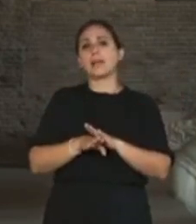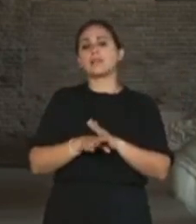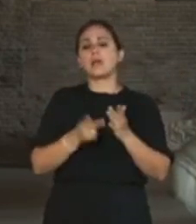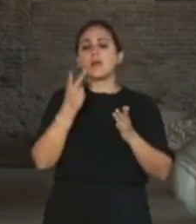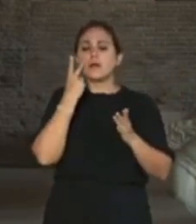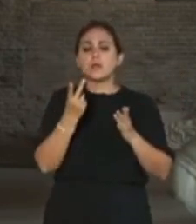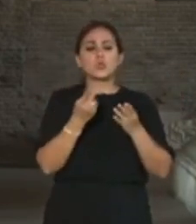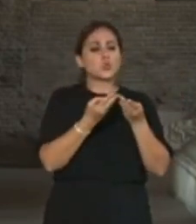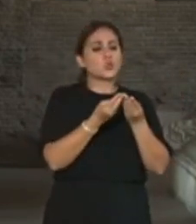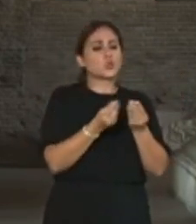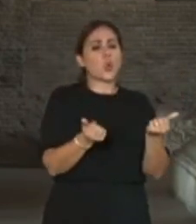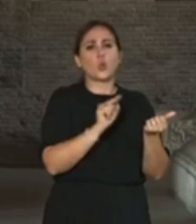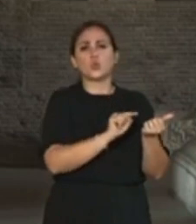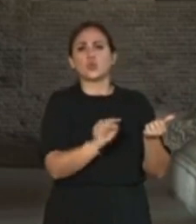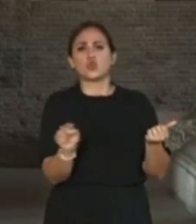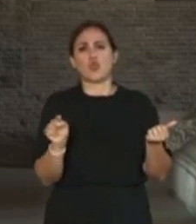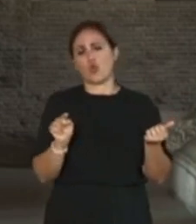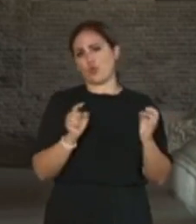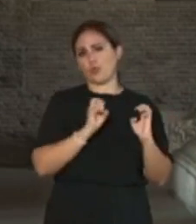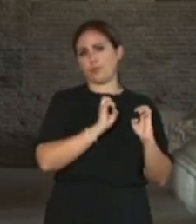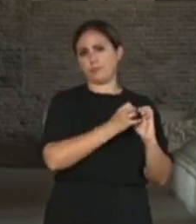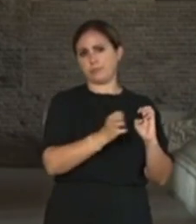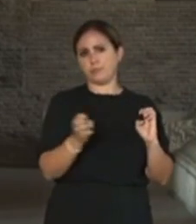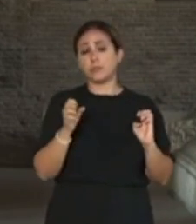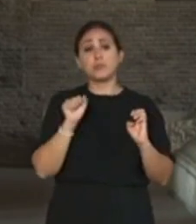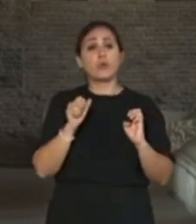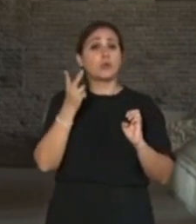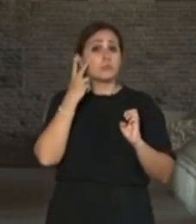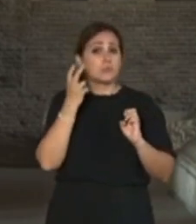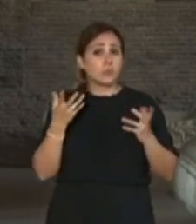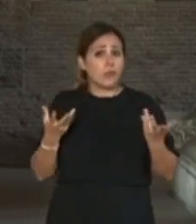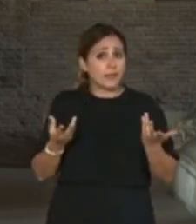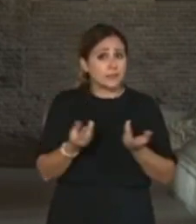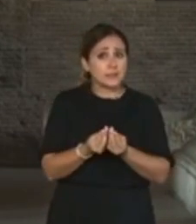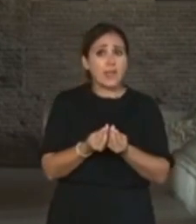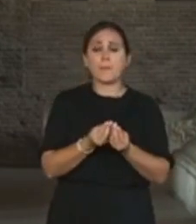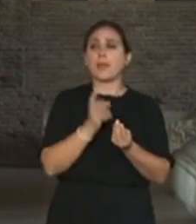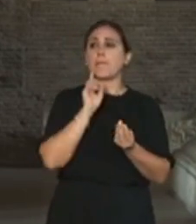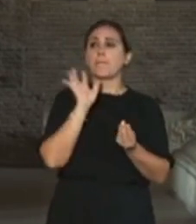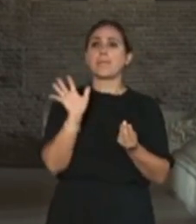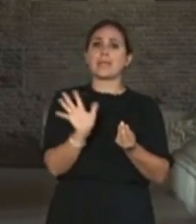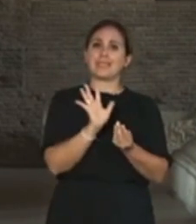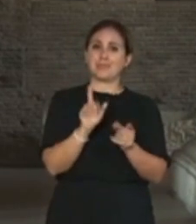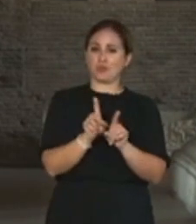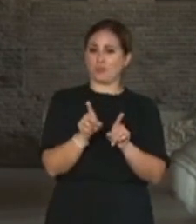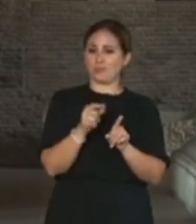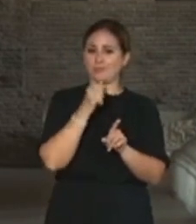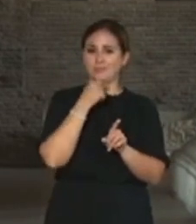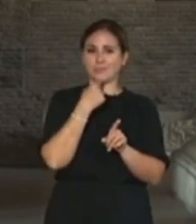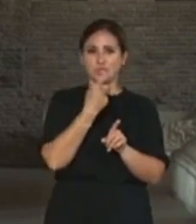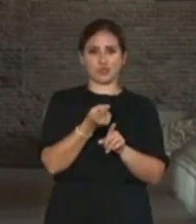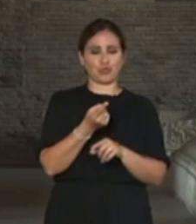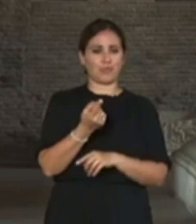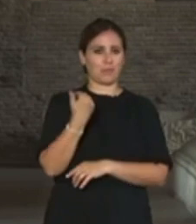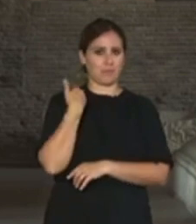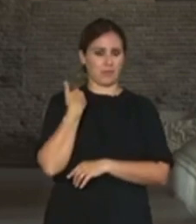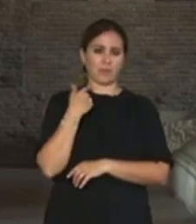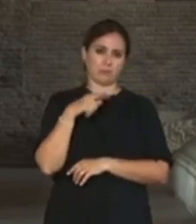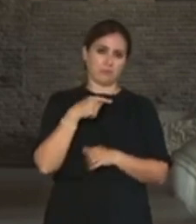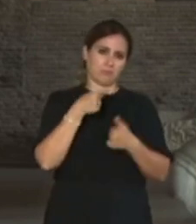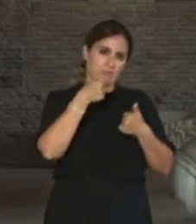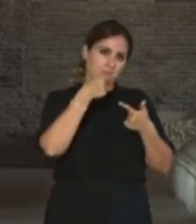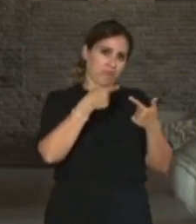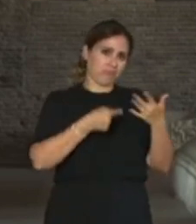che possiamo trovare insieme, come appunto è stato detto prima, più volte, anche l